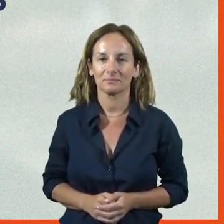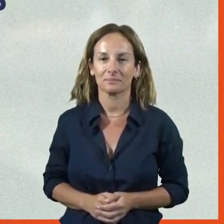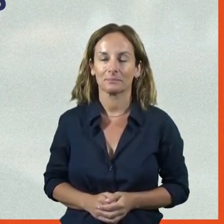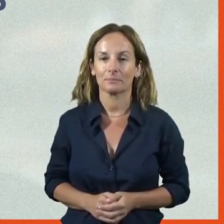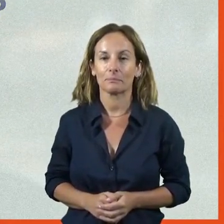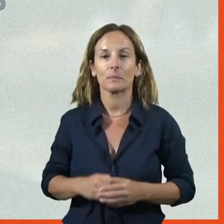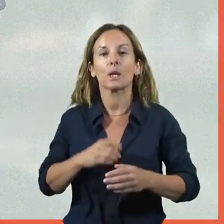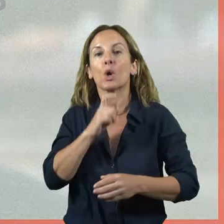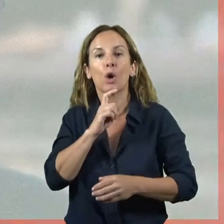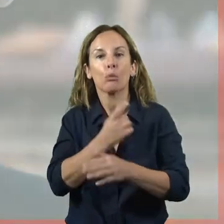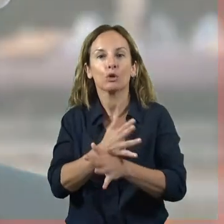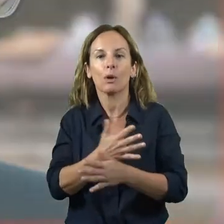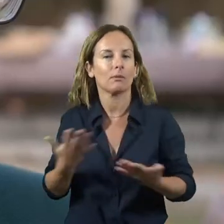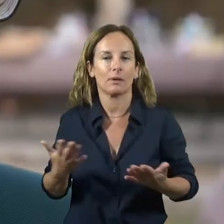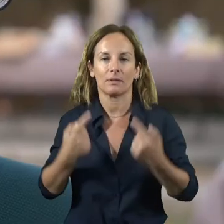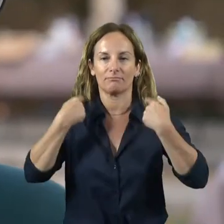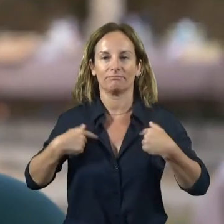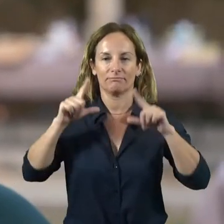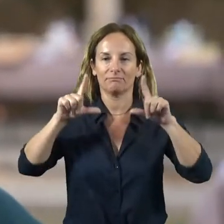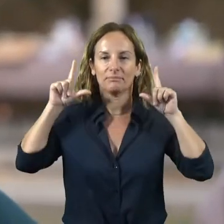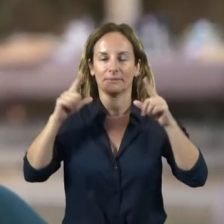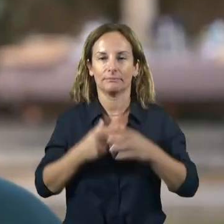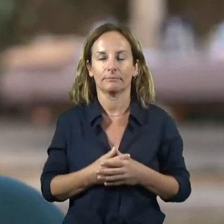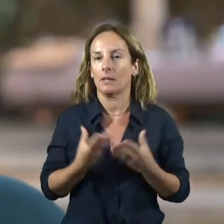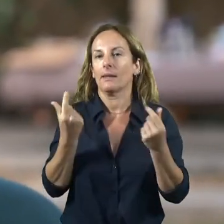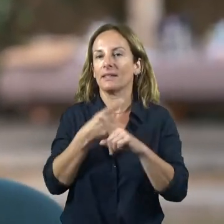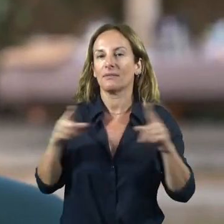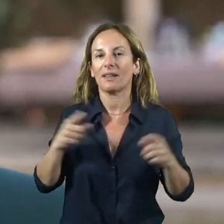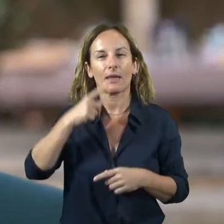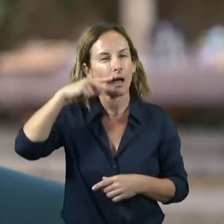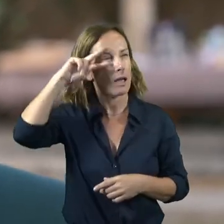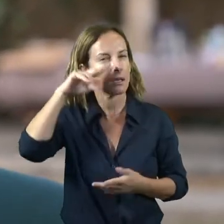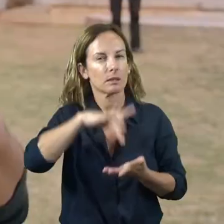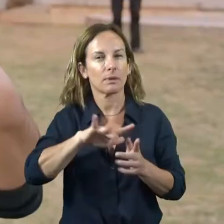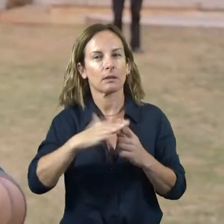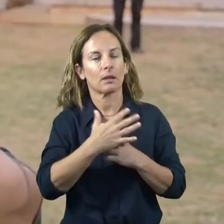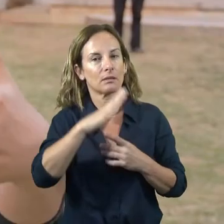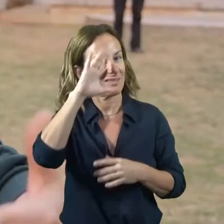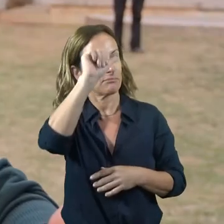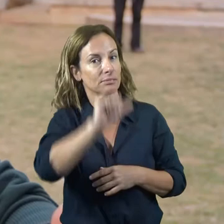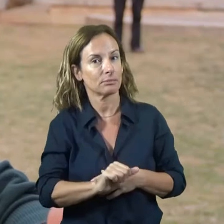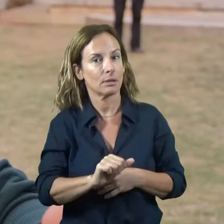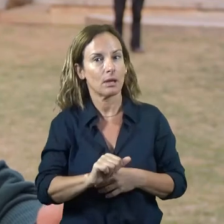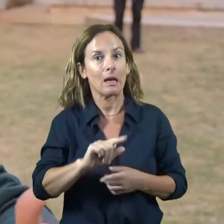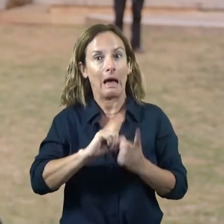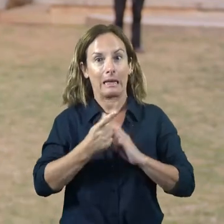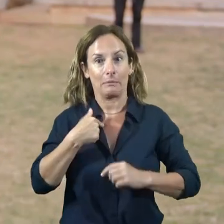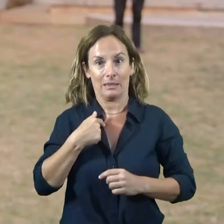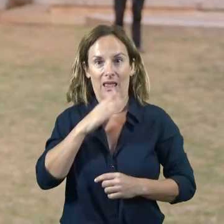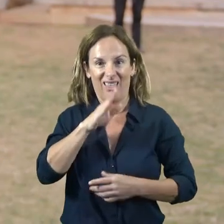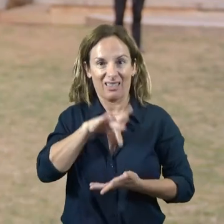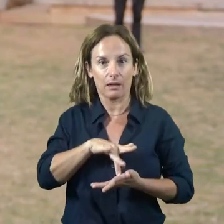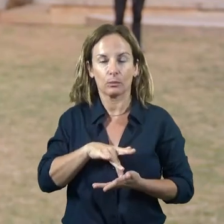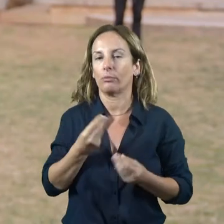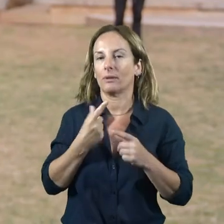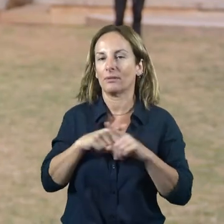El joc bàsicament és posar-te tu en primera persona. És a dir, la diferència dins d'una experiència que t'expliquin i una experiència que la vius és aquesta